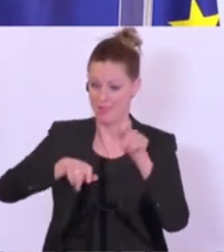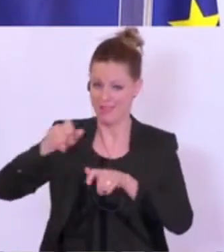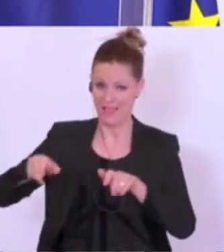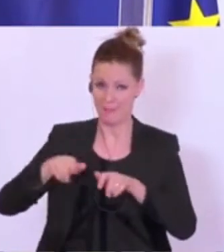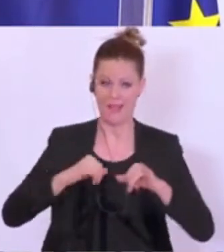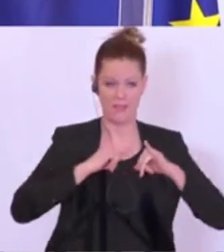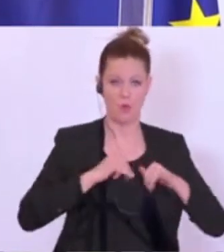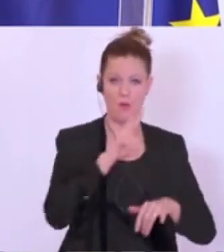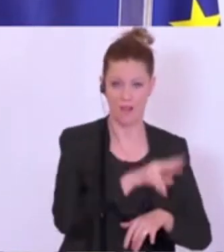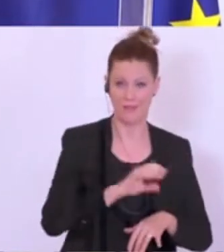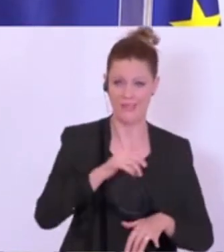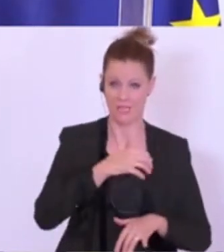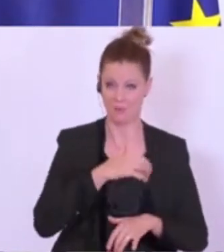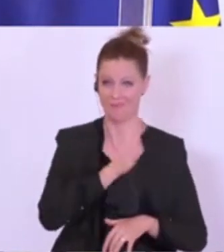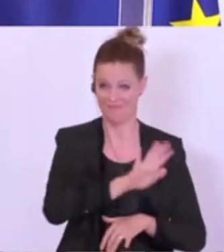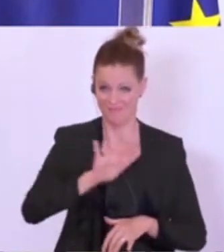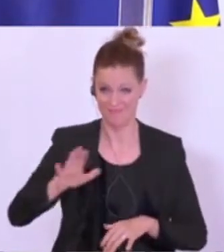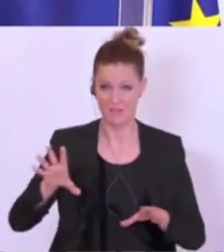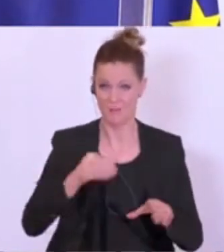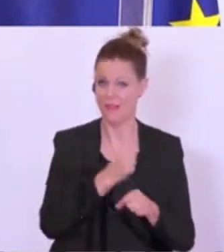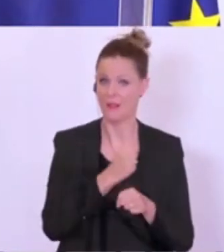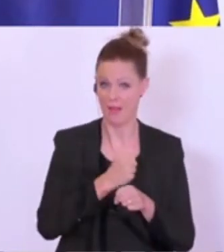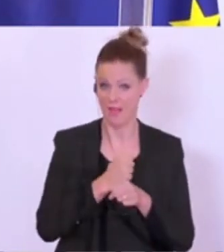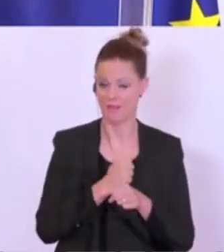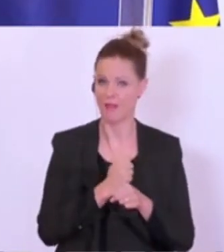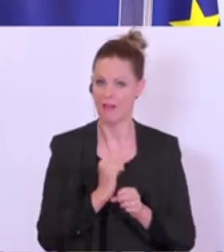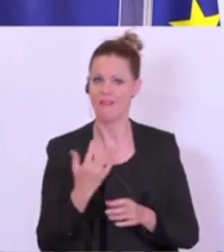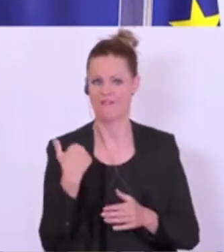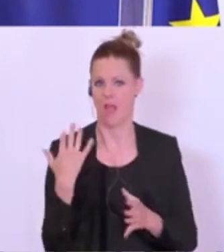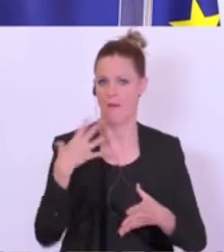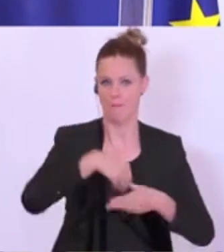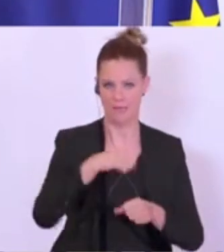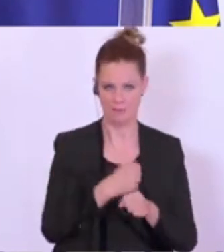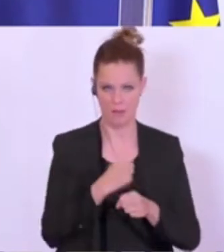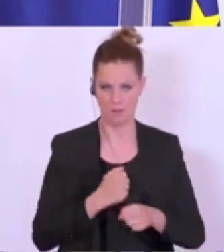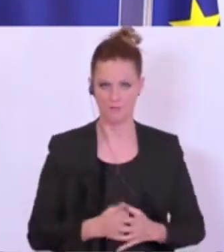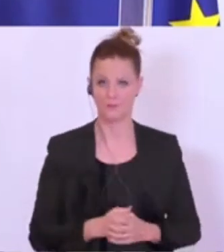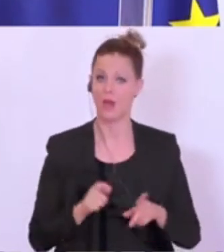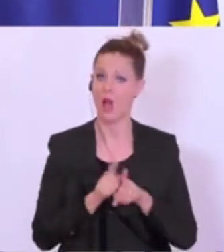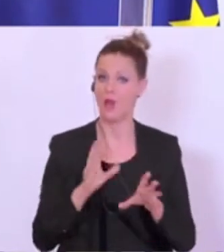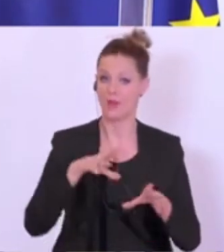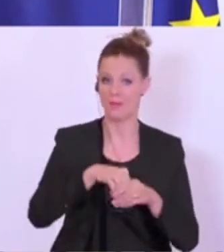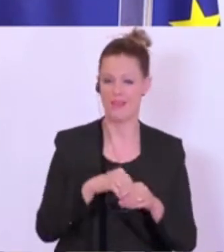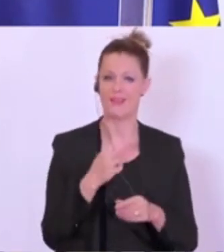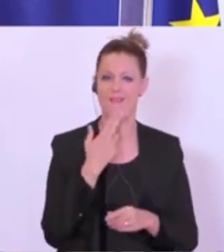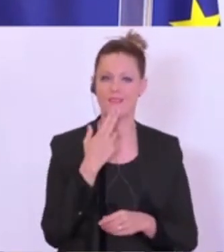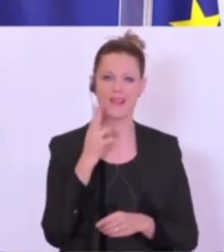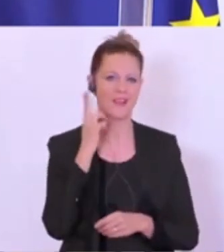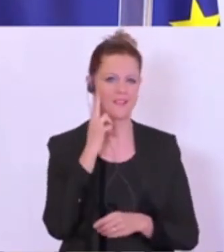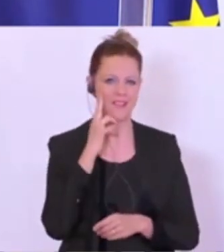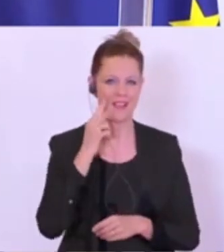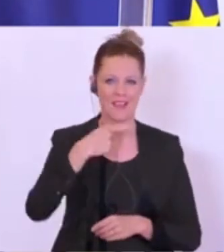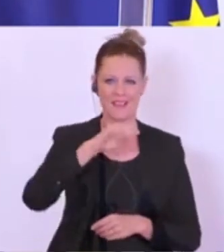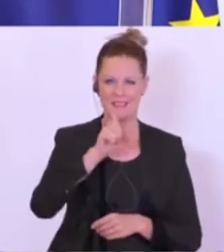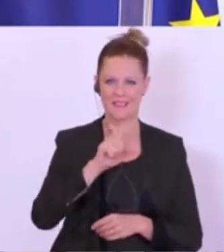Tirol und Vorarlberg und Salzburg und ihre Mitarbeiterin entsprechend teilgenommen haben. Dabei ist auch die Firma Getzner